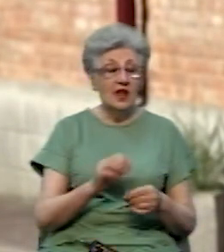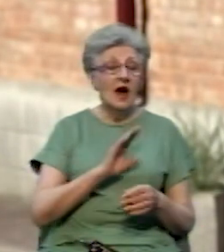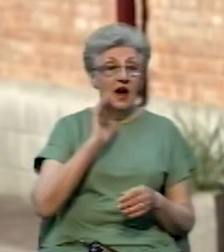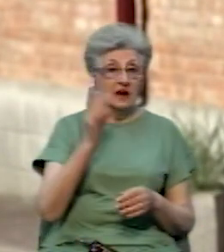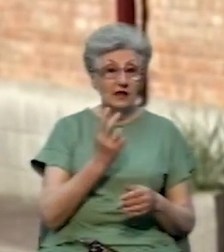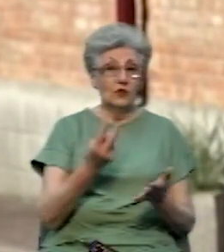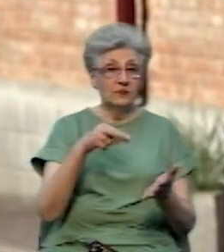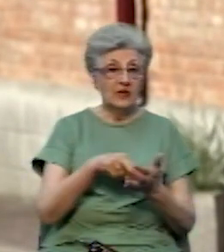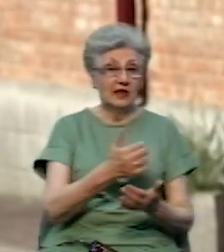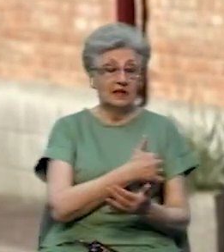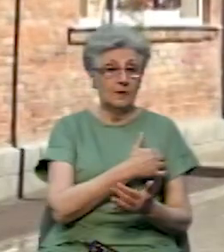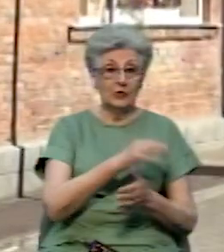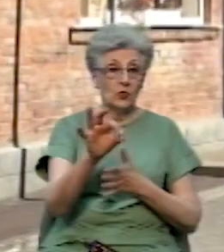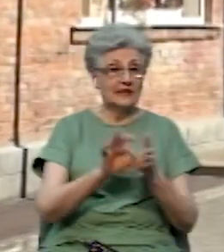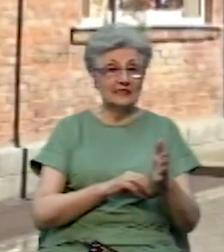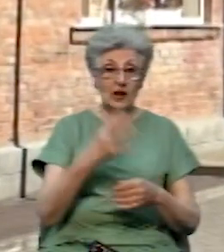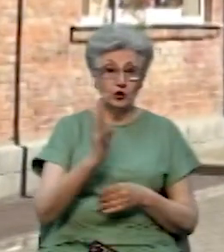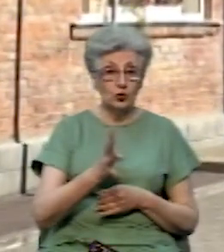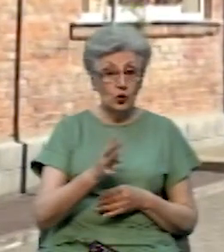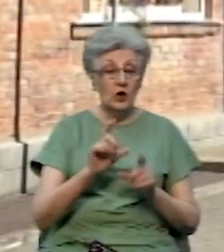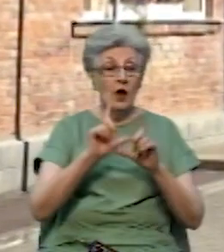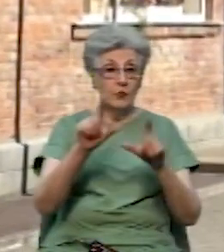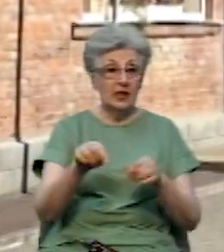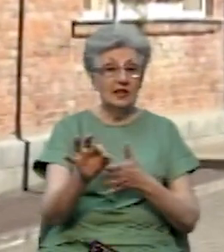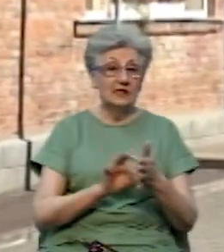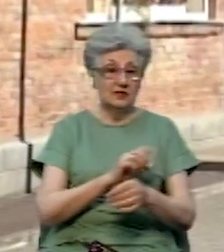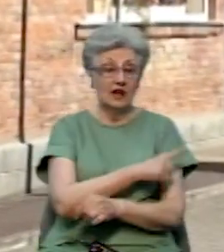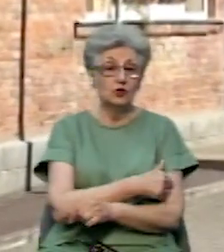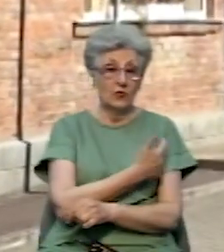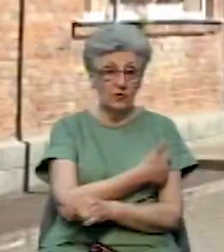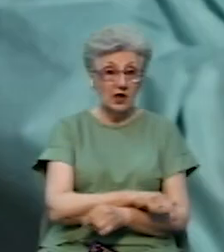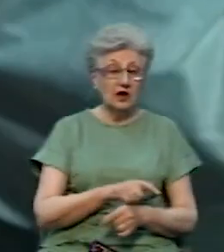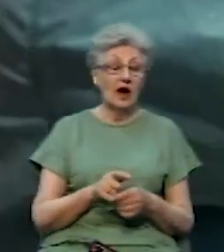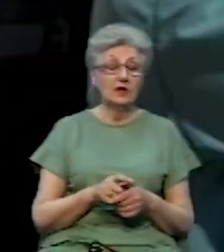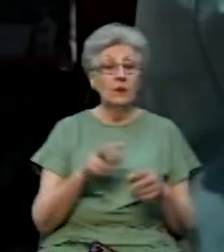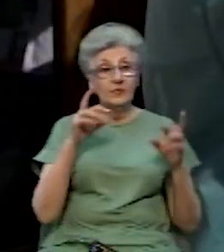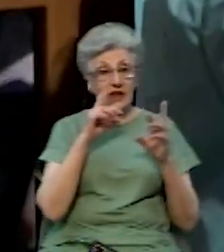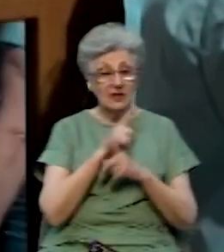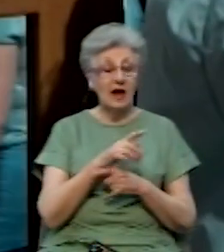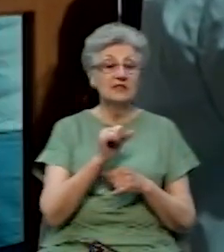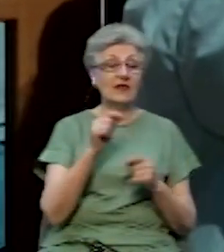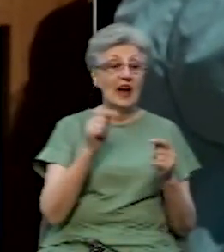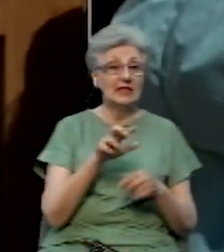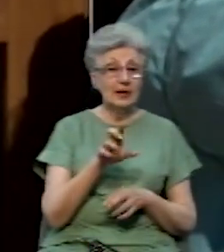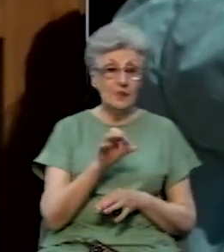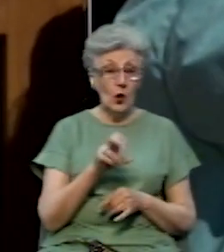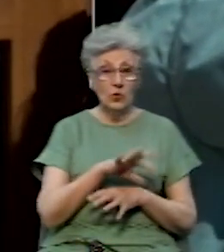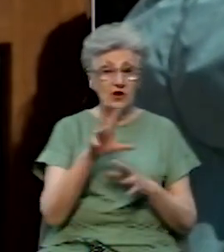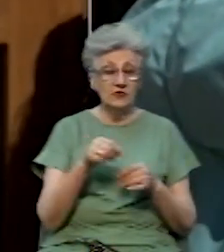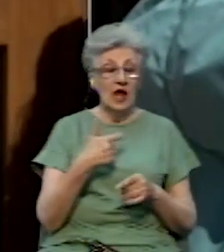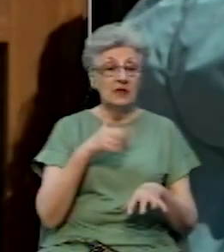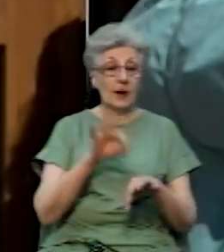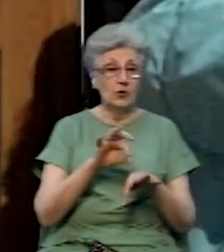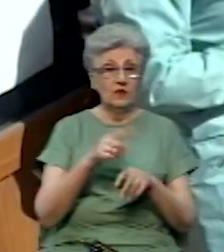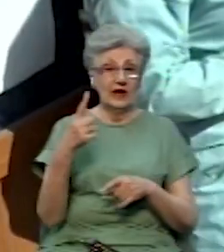зразу 40, і поїхали зразу в лікарню. Лікарства, антибіотики, це усе. Прохворів я